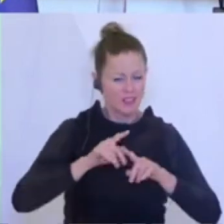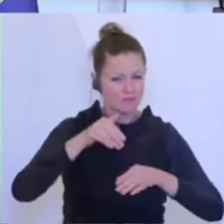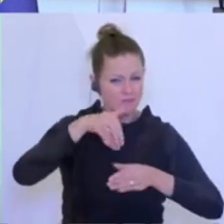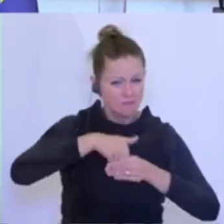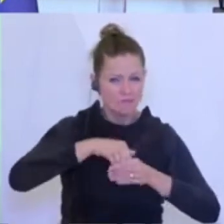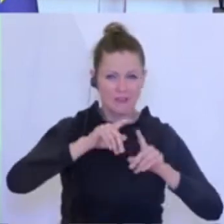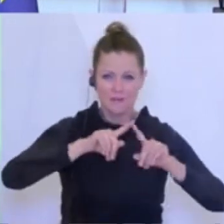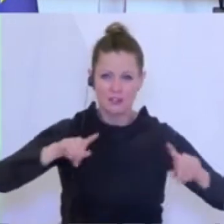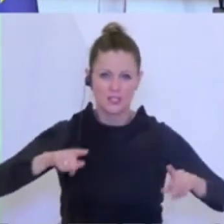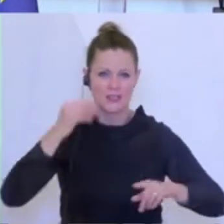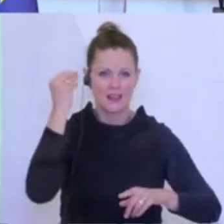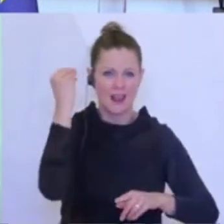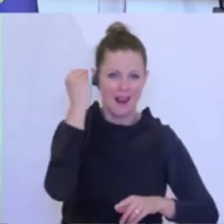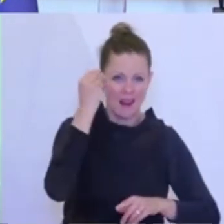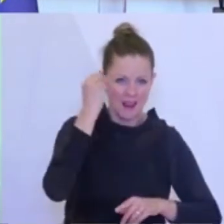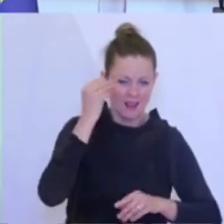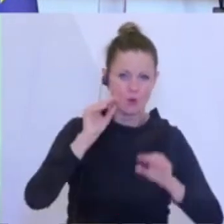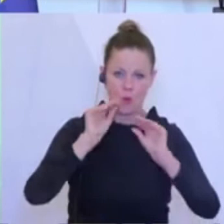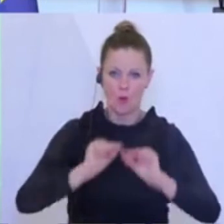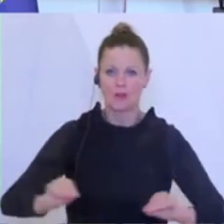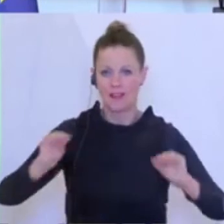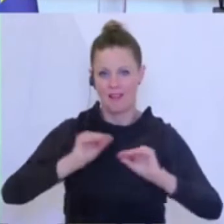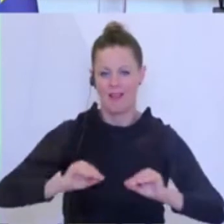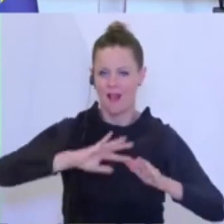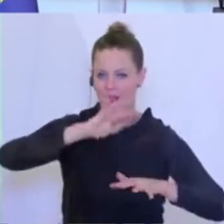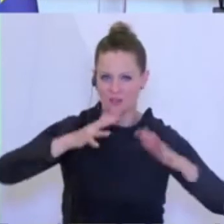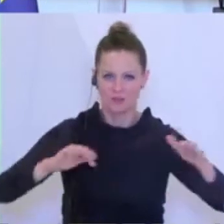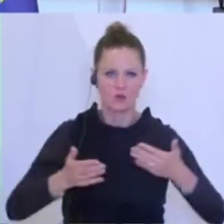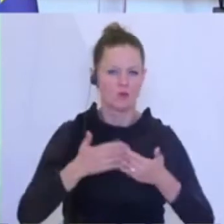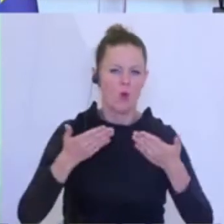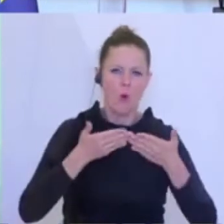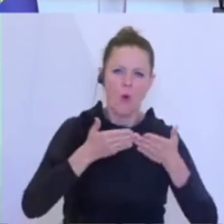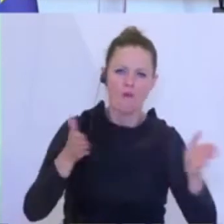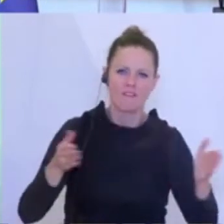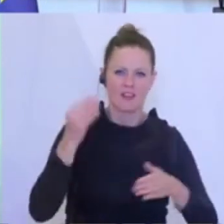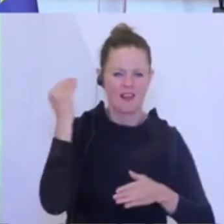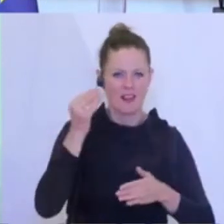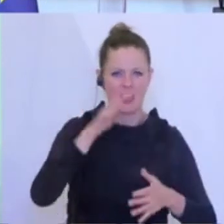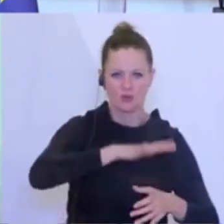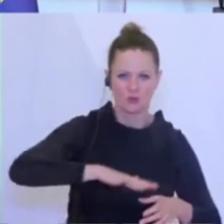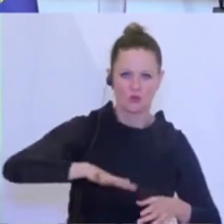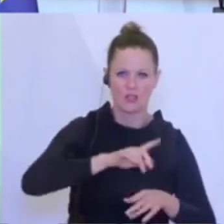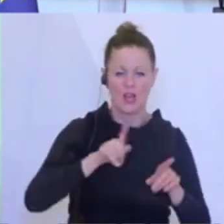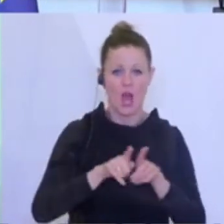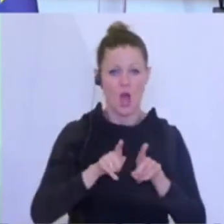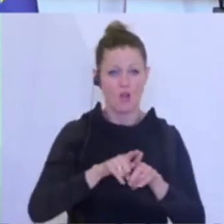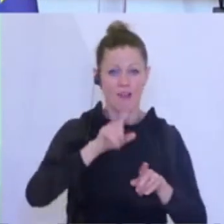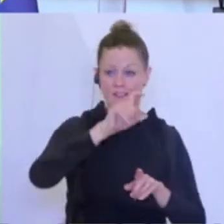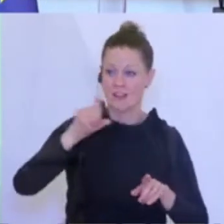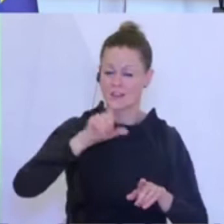und Lehrlandschaften. Wir denken an offene Lernzonen, an klassen- und klassenübergreifende